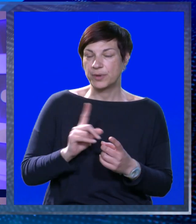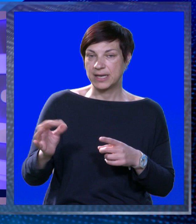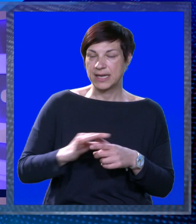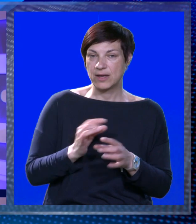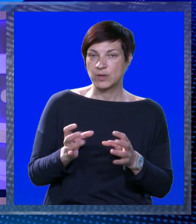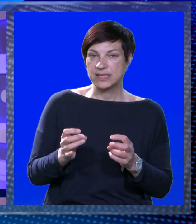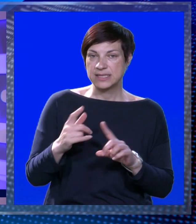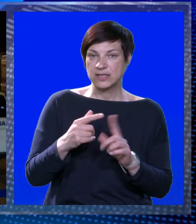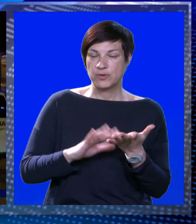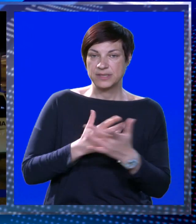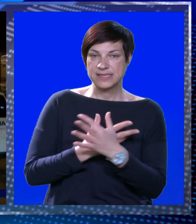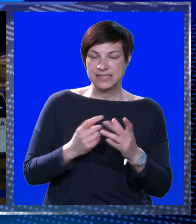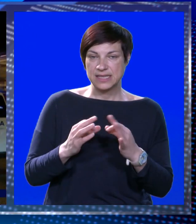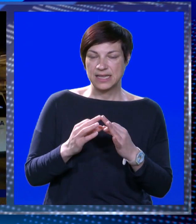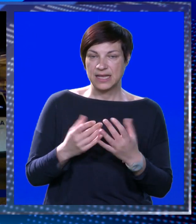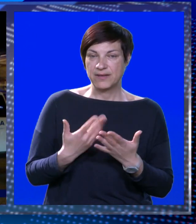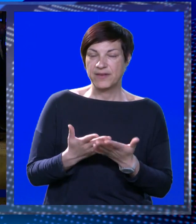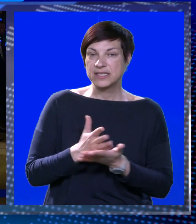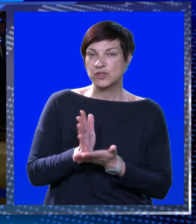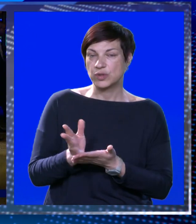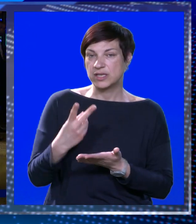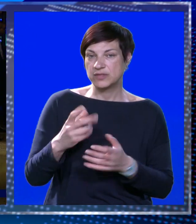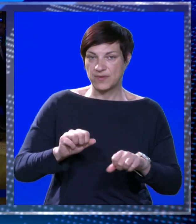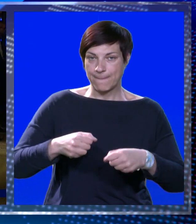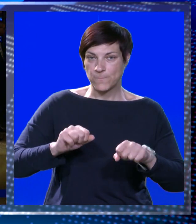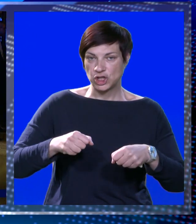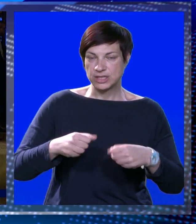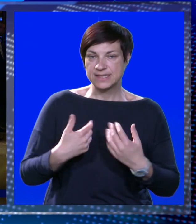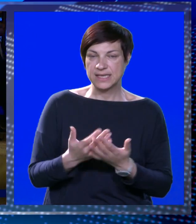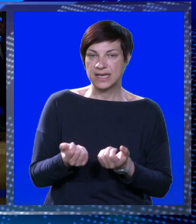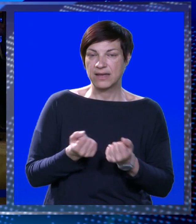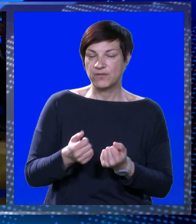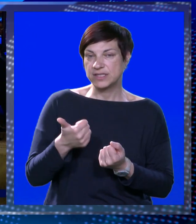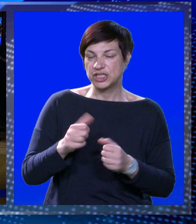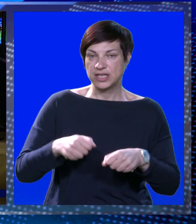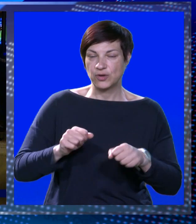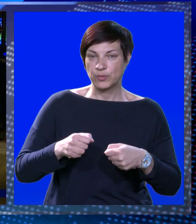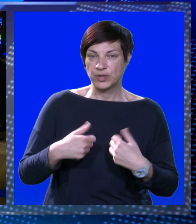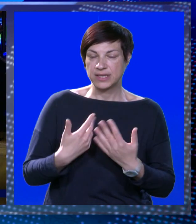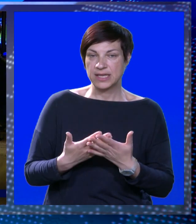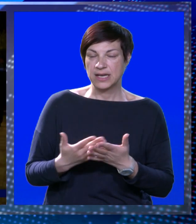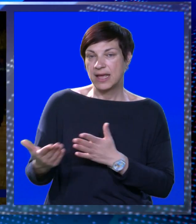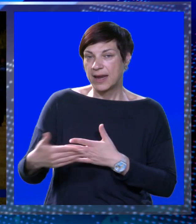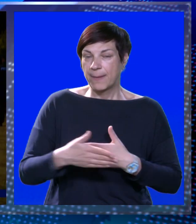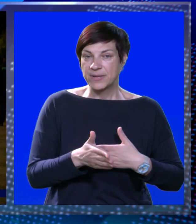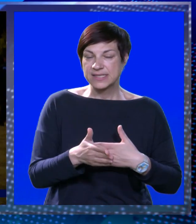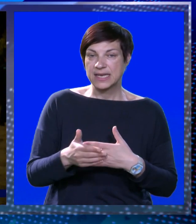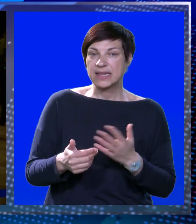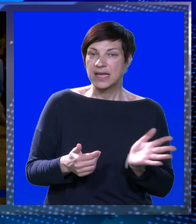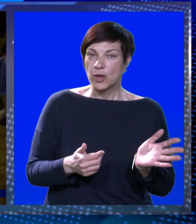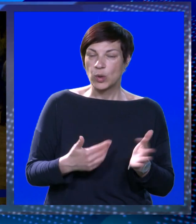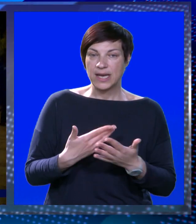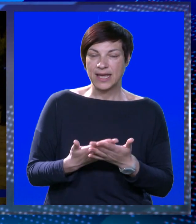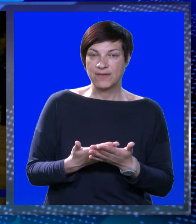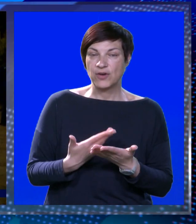promete nesreće u ulici Kralje Tomislava. U nesreći su sudjelovala dva motocikla. Vozač jednog motocikla izvršio nepropisnu radnju